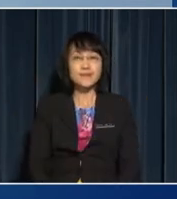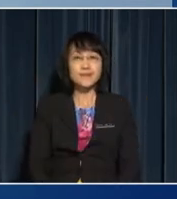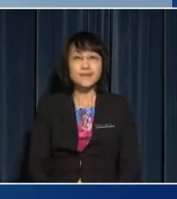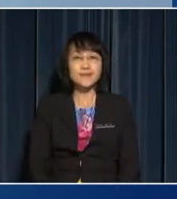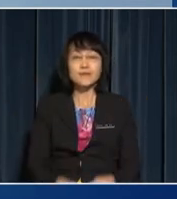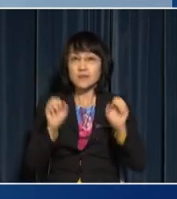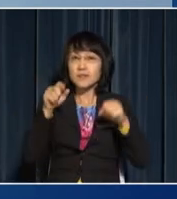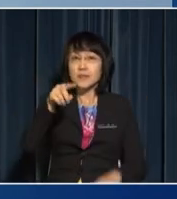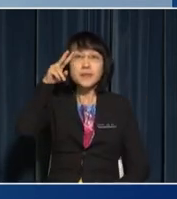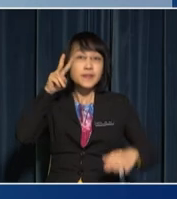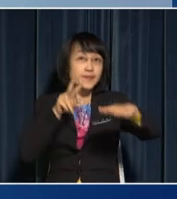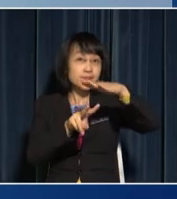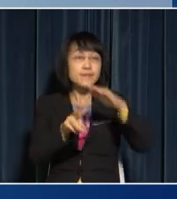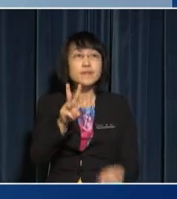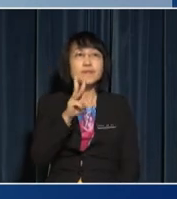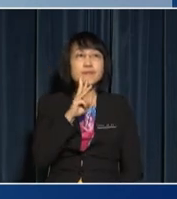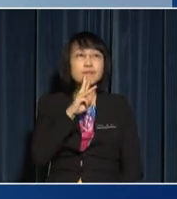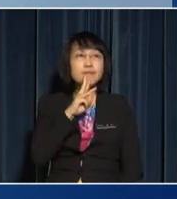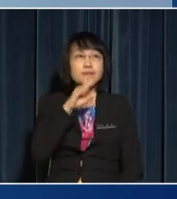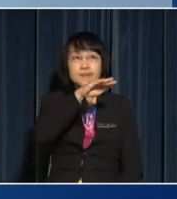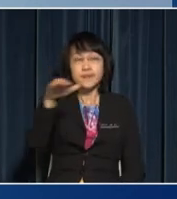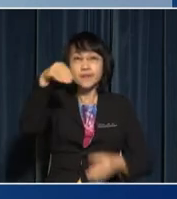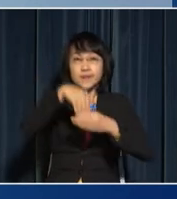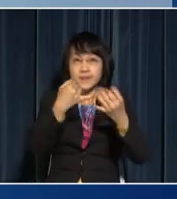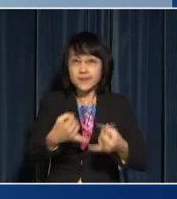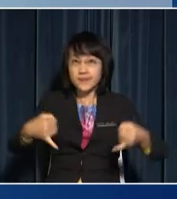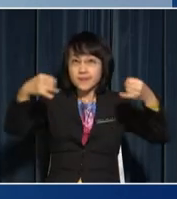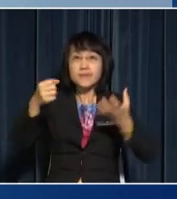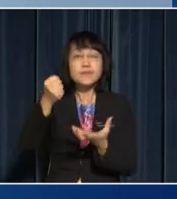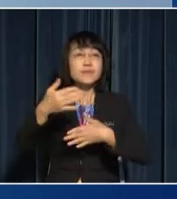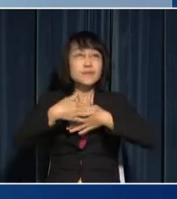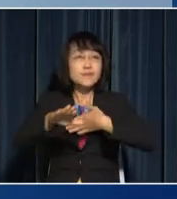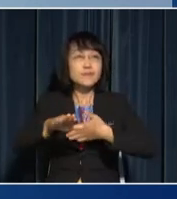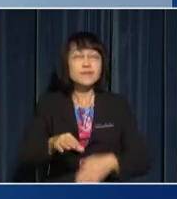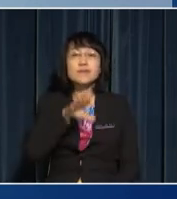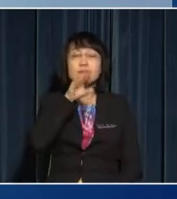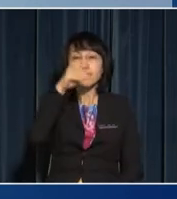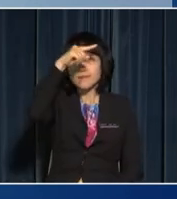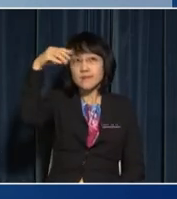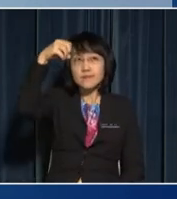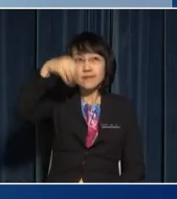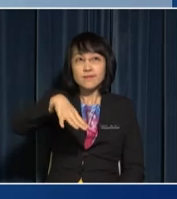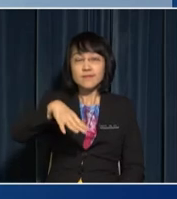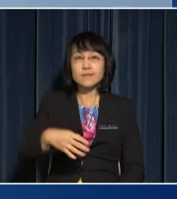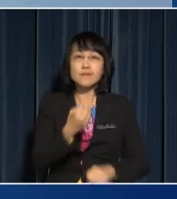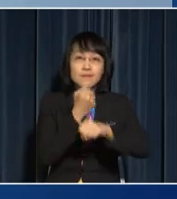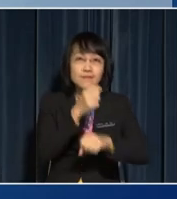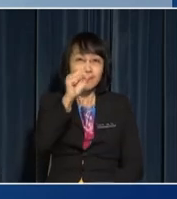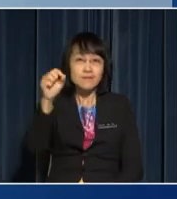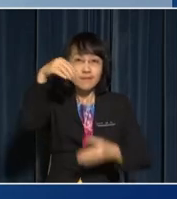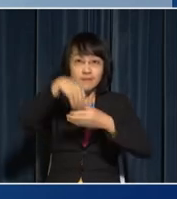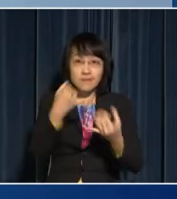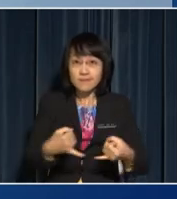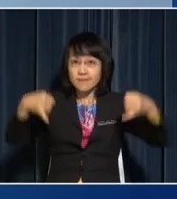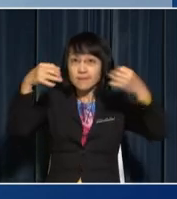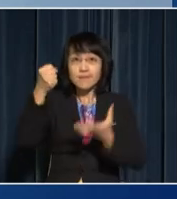Can you predict the water level in the jar after the crow has dropped the pebbles into the